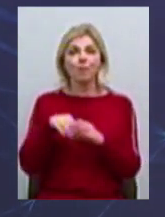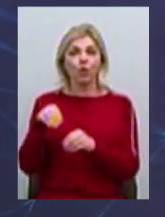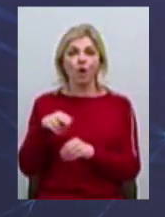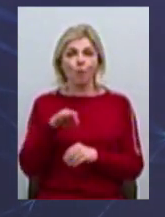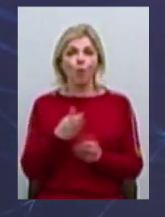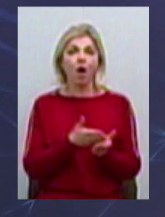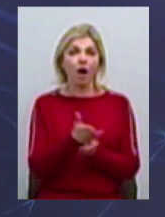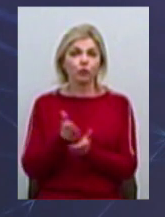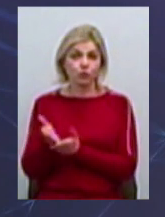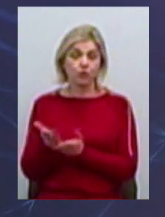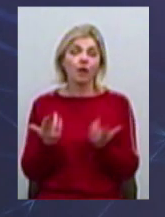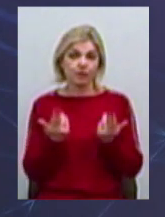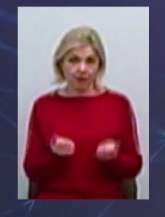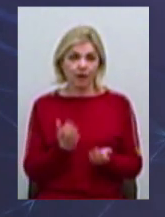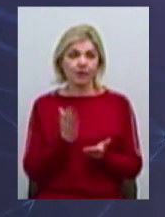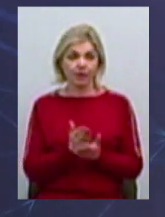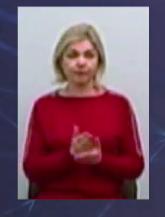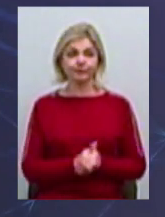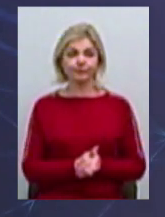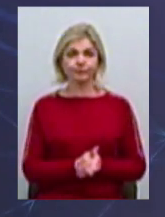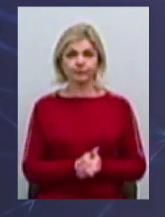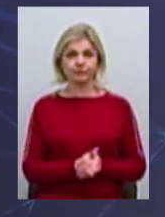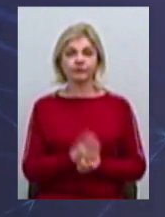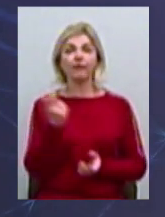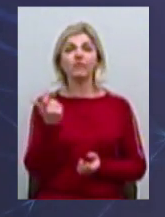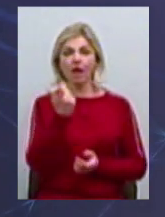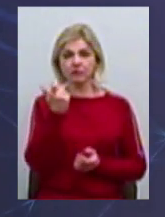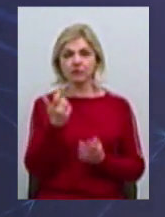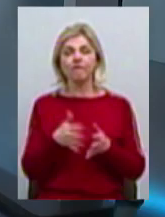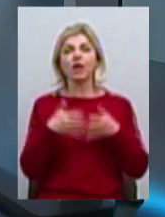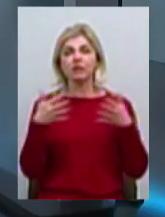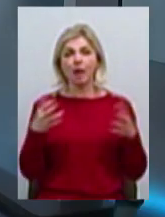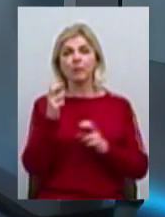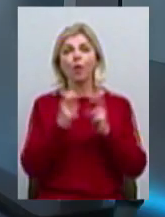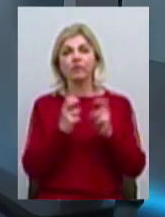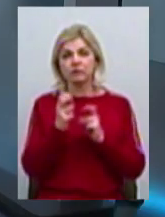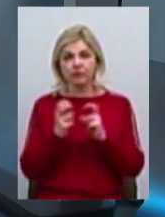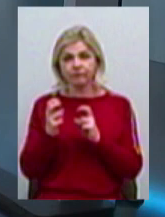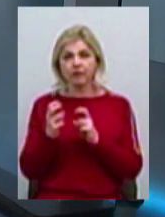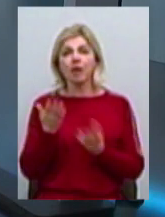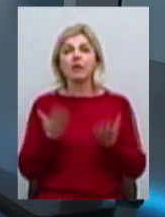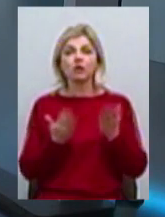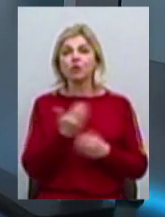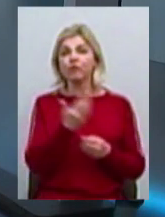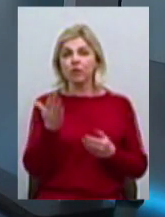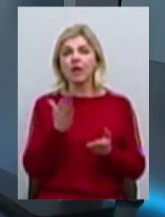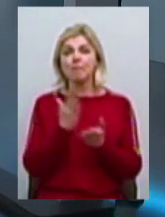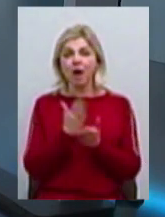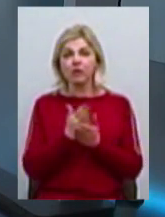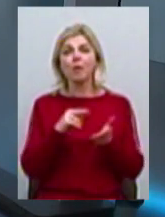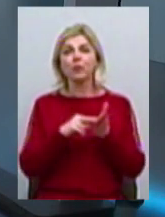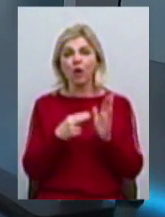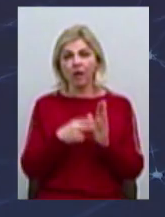Так, звісно, власники великих промислових підприємств, якщо вони мають проєкти